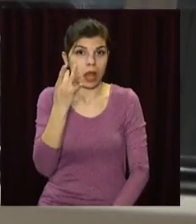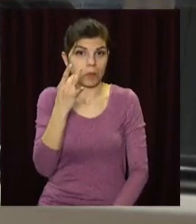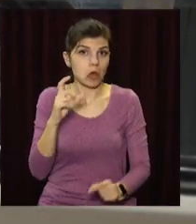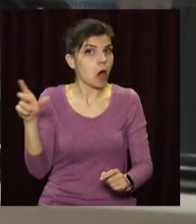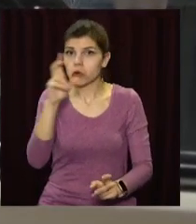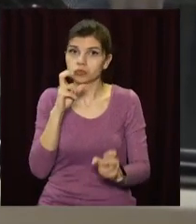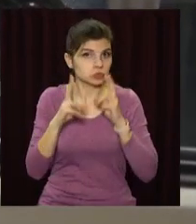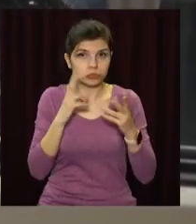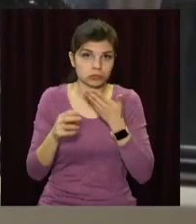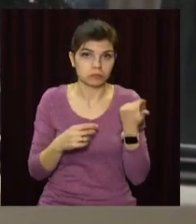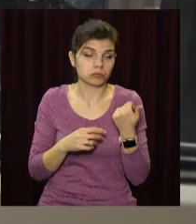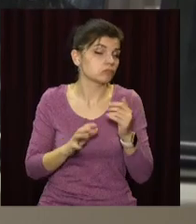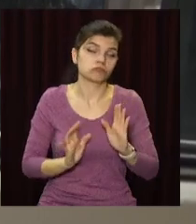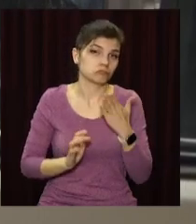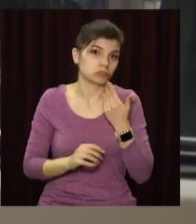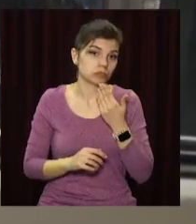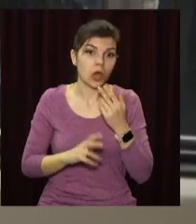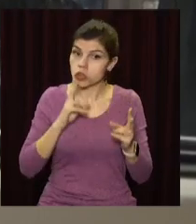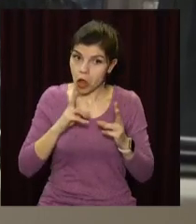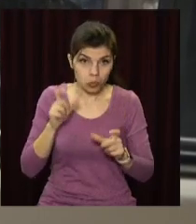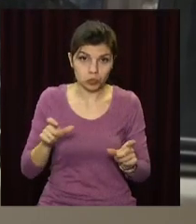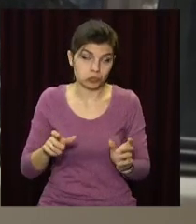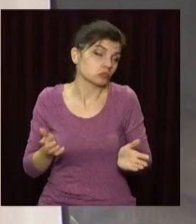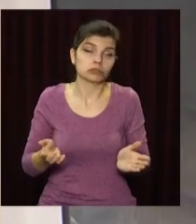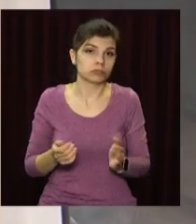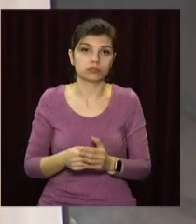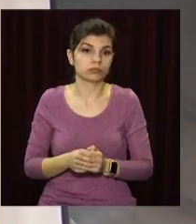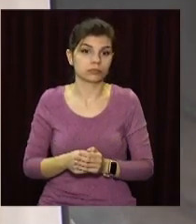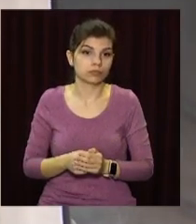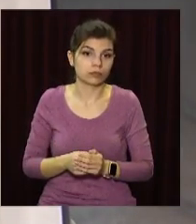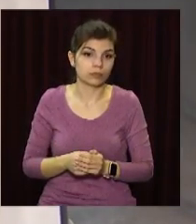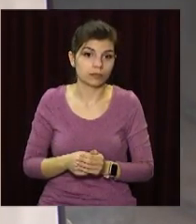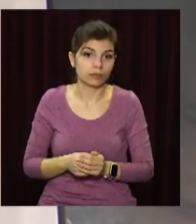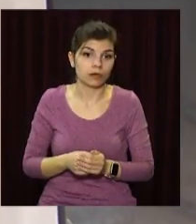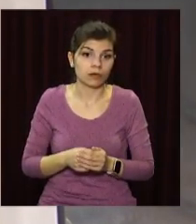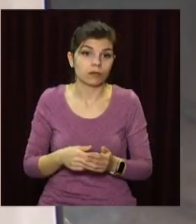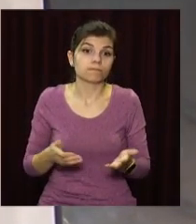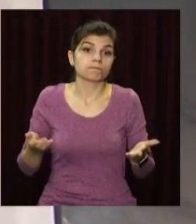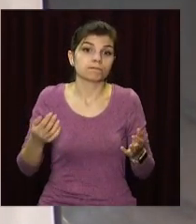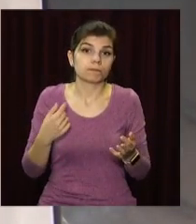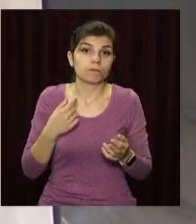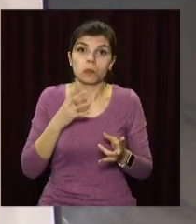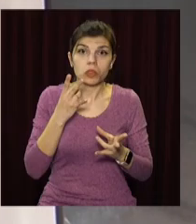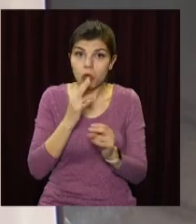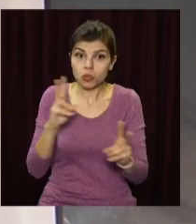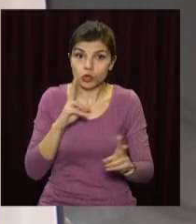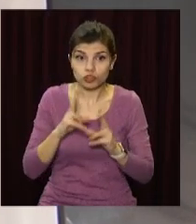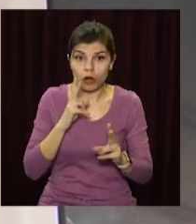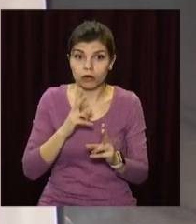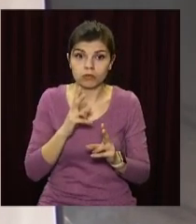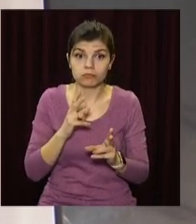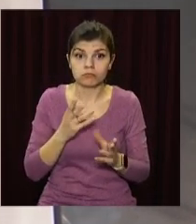підвищився проїзд? Не скаржаться люди? Ми і воно. Ніхто не скаржився?